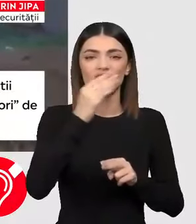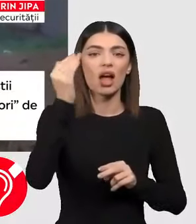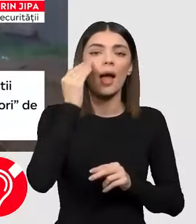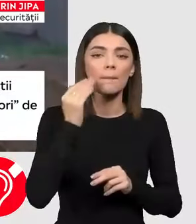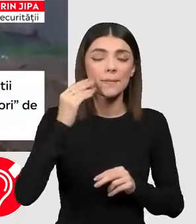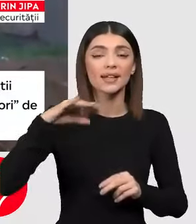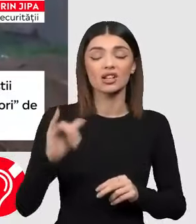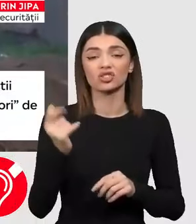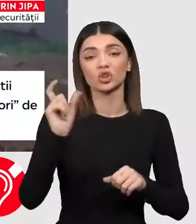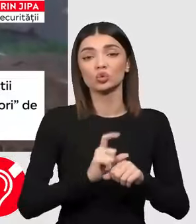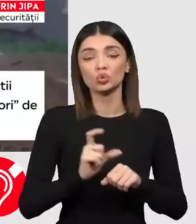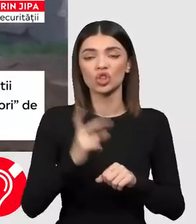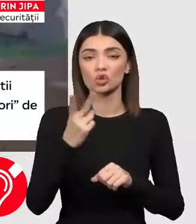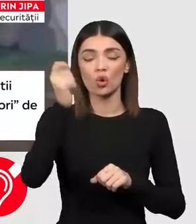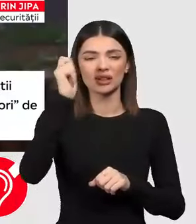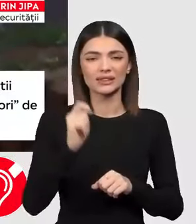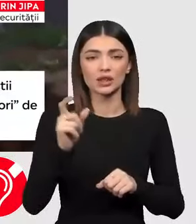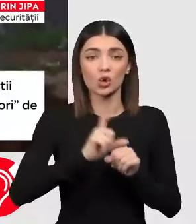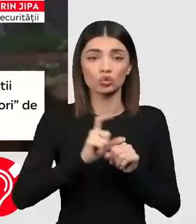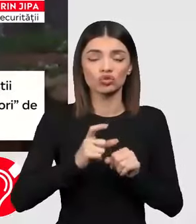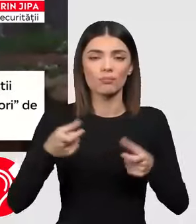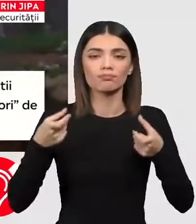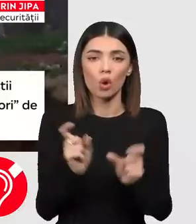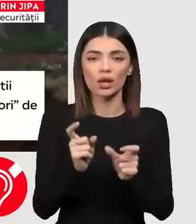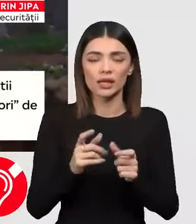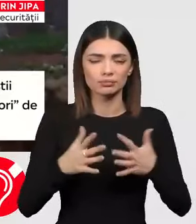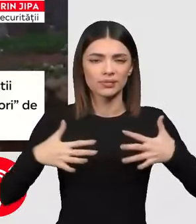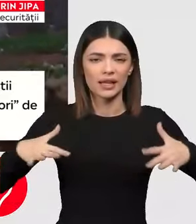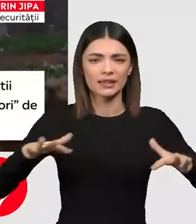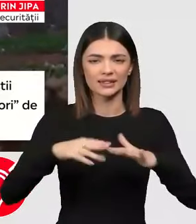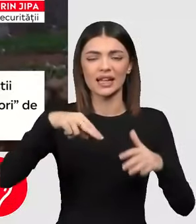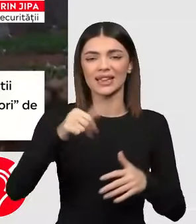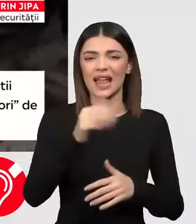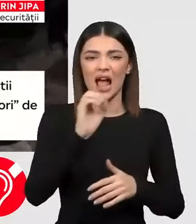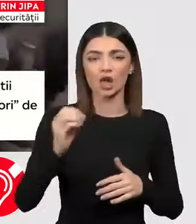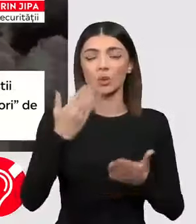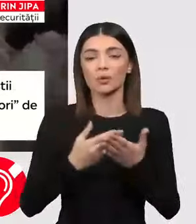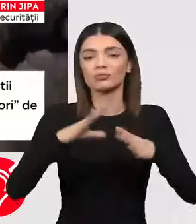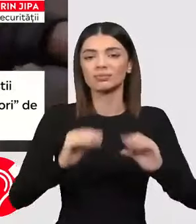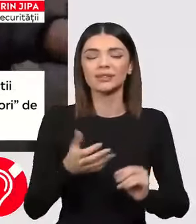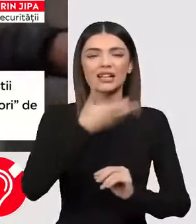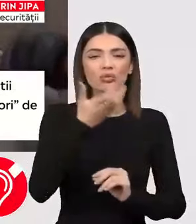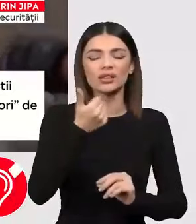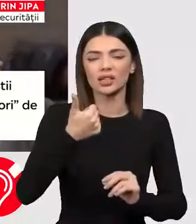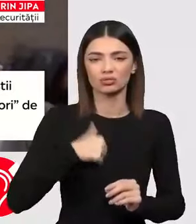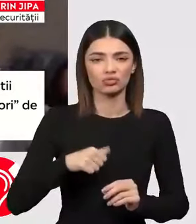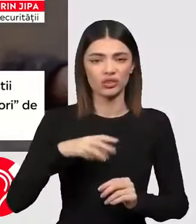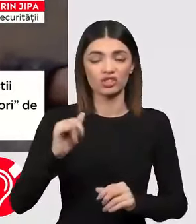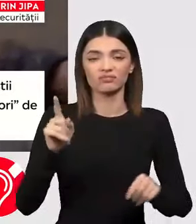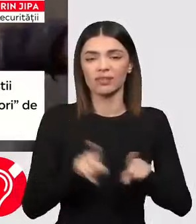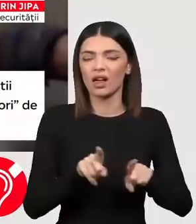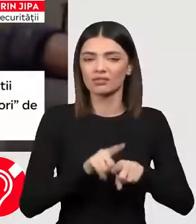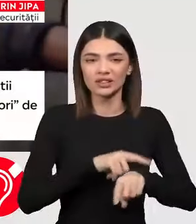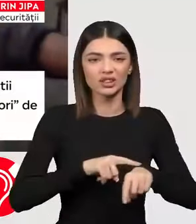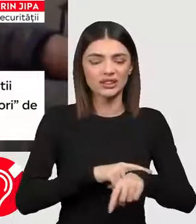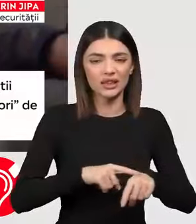Unite și Turcia. Turcia blochează extinderea NATO prin acceptarea Suediei. În același timp